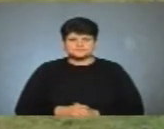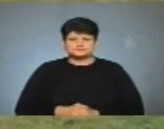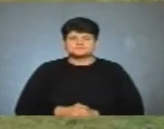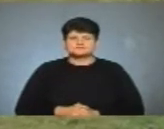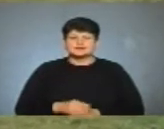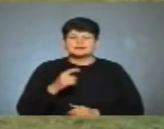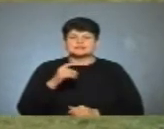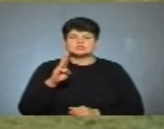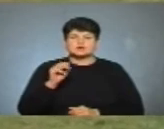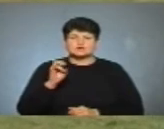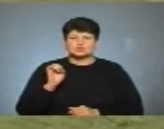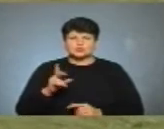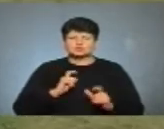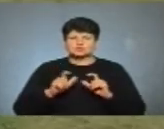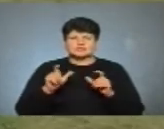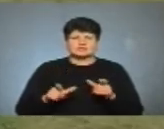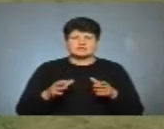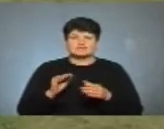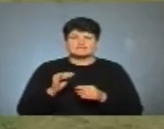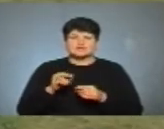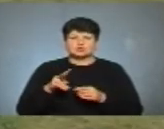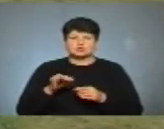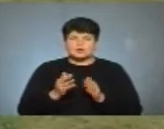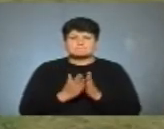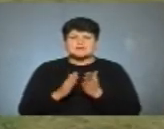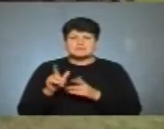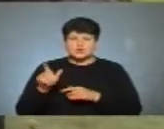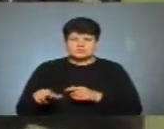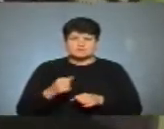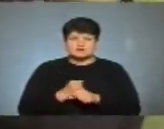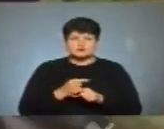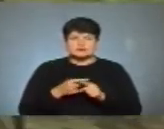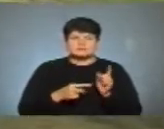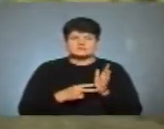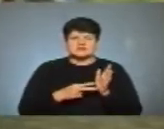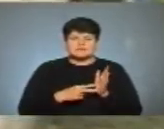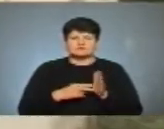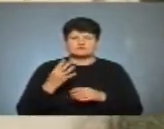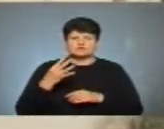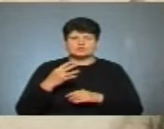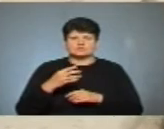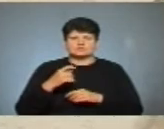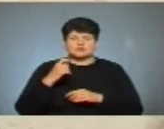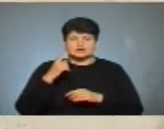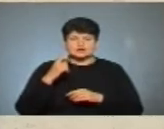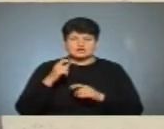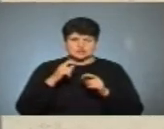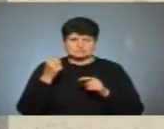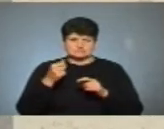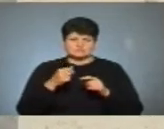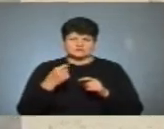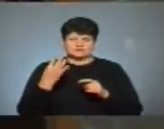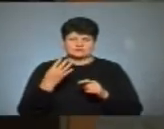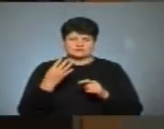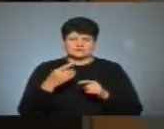Христина Шайнюк – студентка факультету філології. Бібліотекаркою працює на півставки. У 40-річну сільську книгозбірню приходить